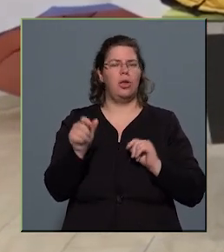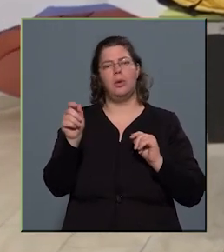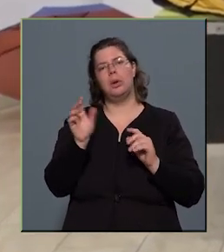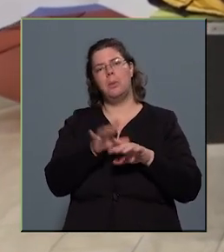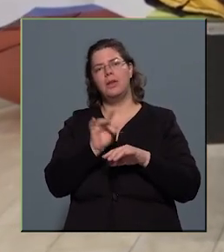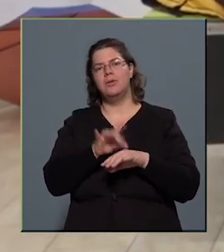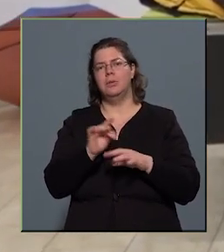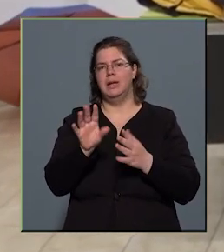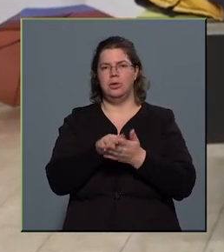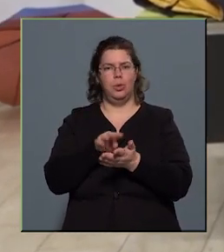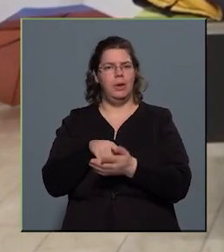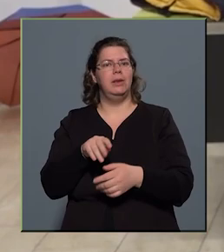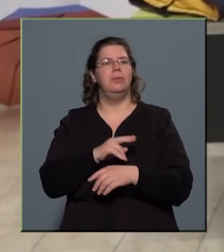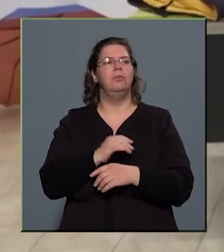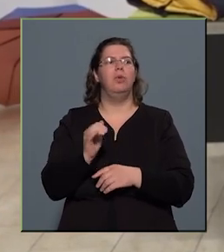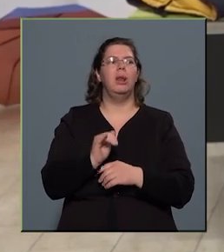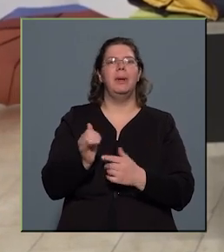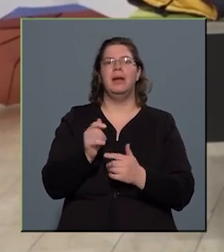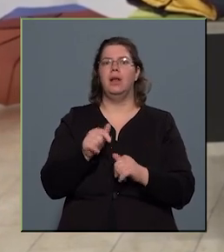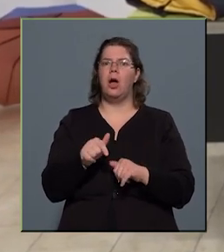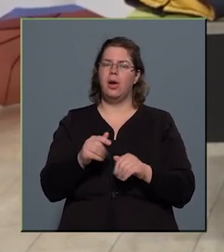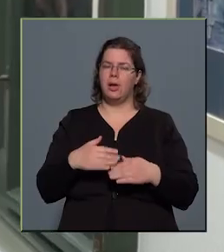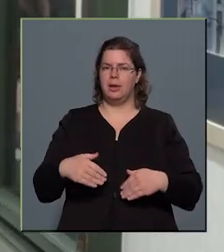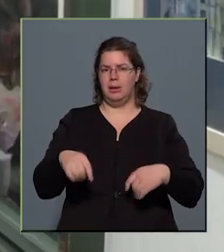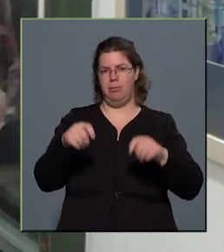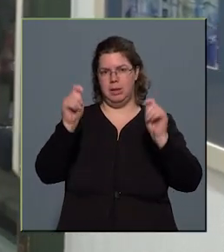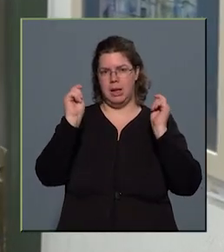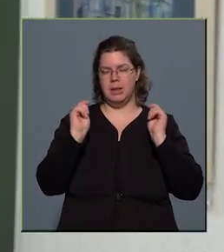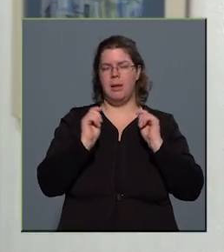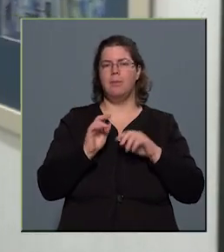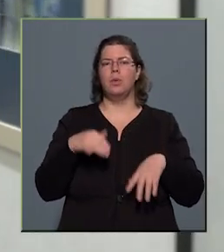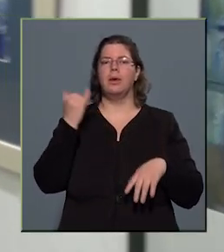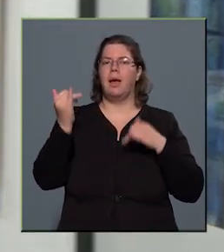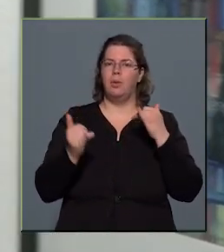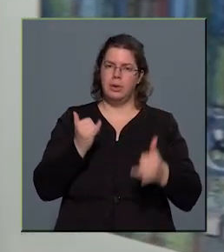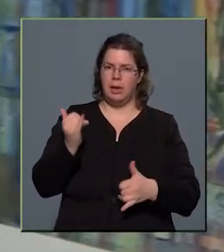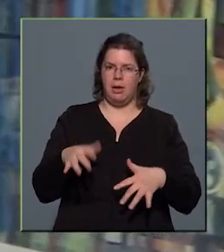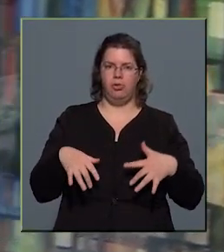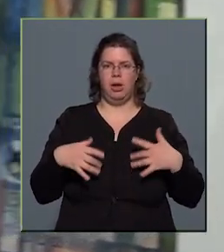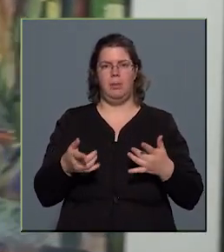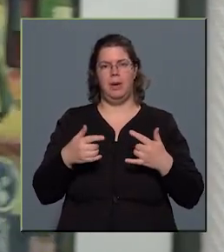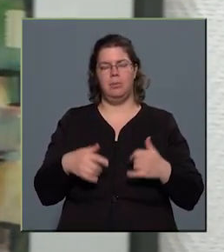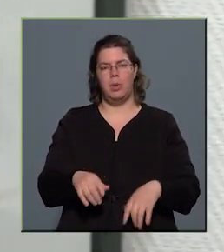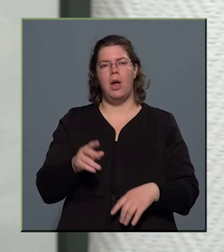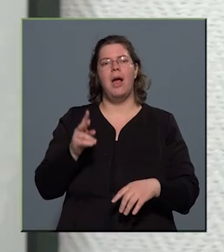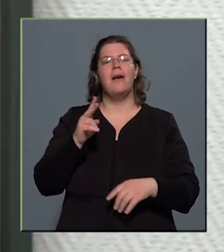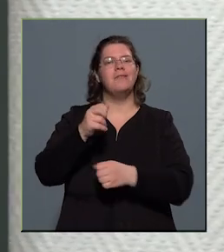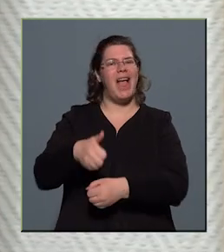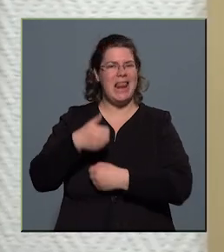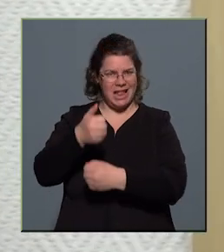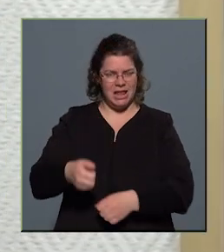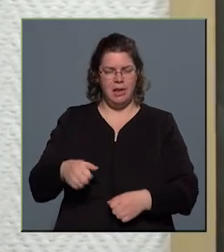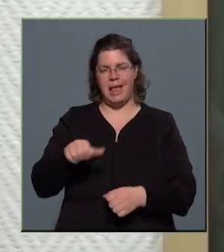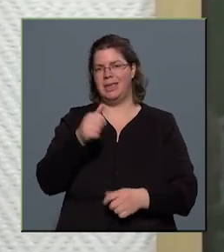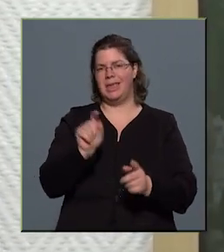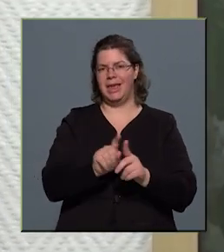gyűjtöttem, van, amelyiket azokra építettem. Aztán utazási élményekből, ugye a Velence az egyik ilyen kedvenc,